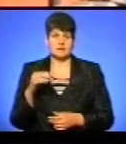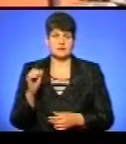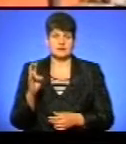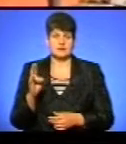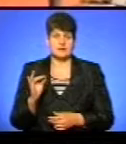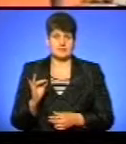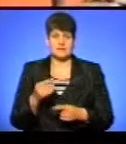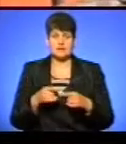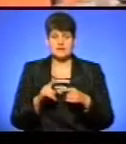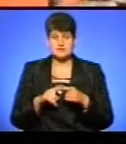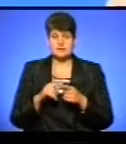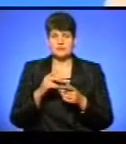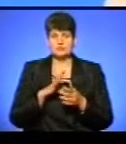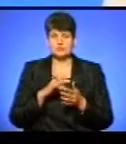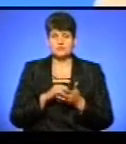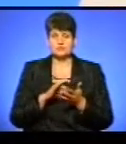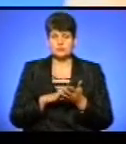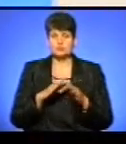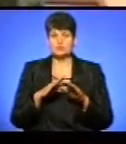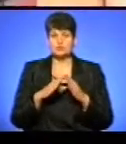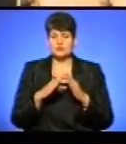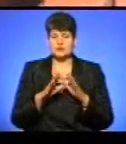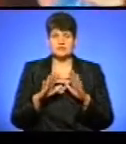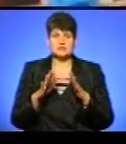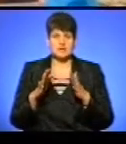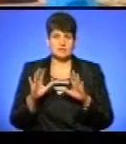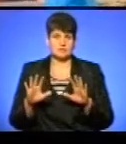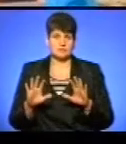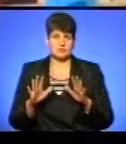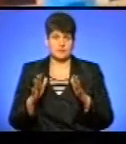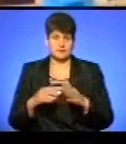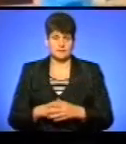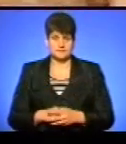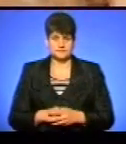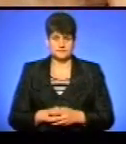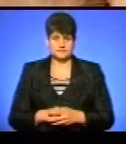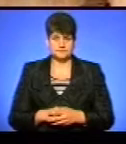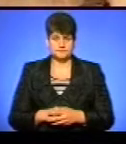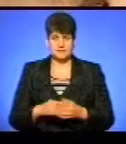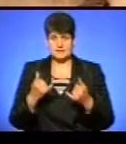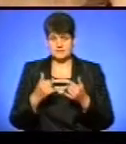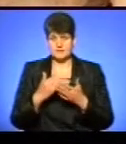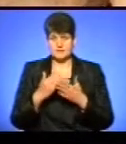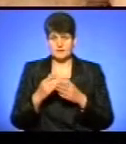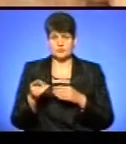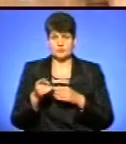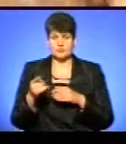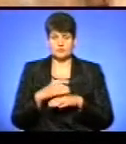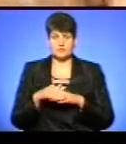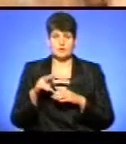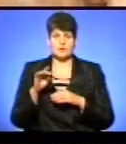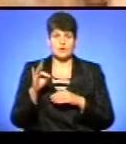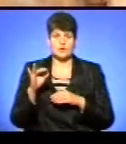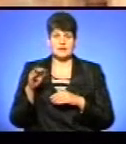Це кадри, які ми зафіксували біля будинку, де трапилася подія. Зараз ми знаходимося у Тернополі на вулиці